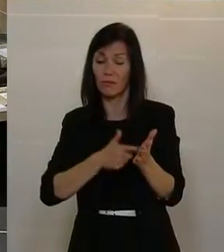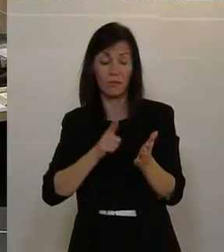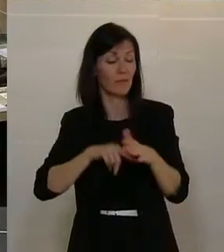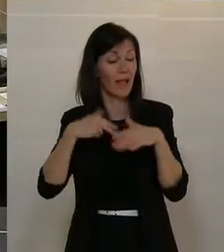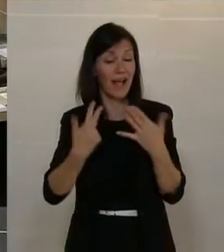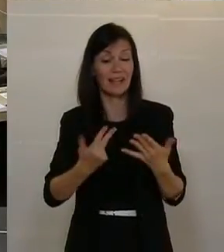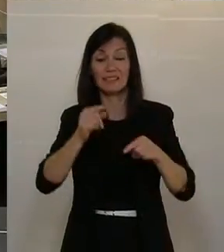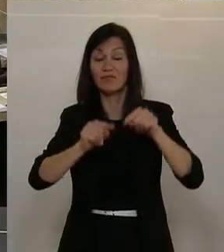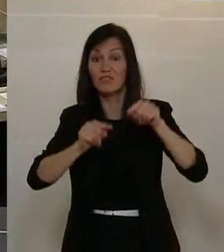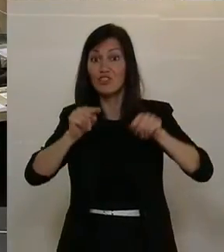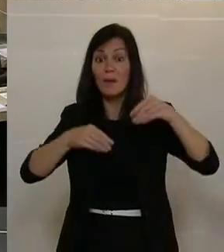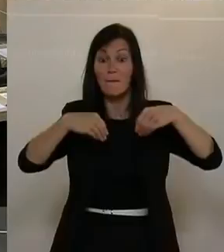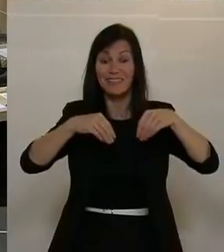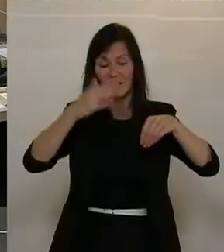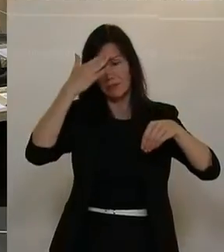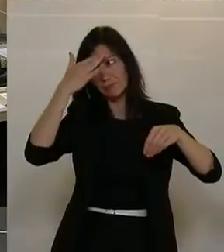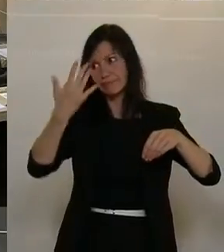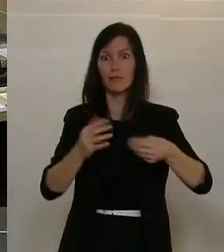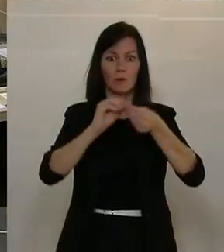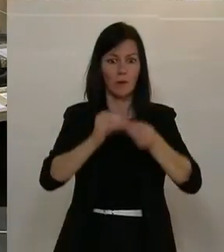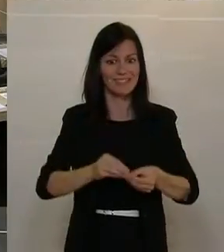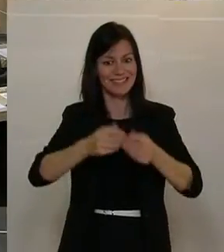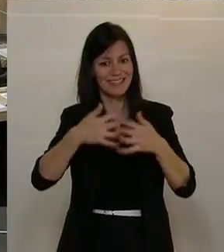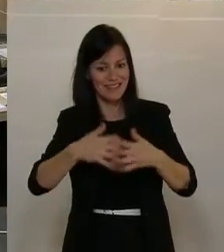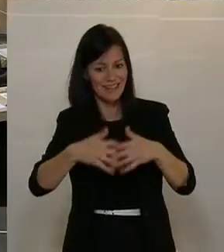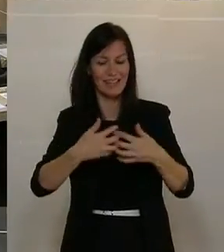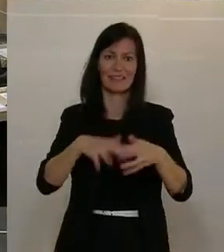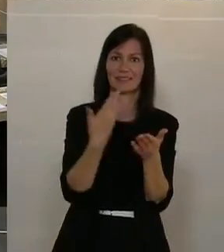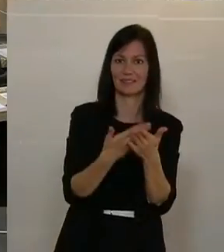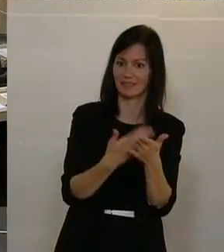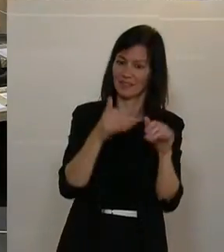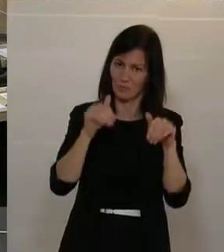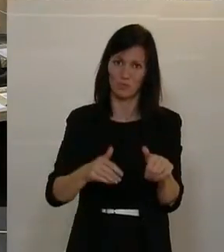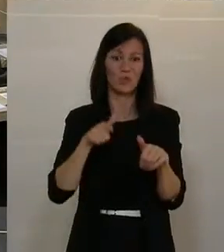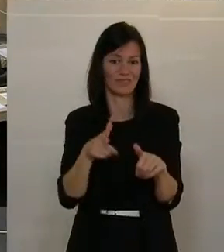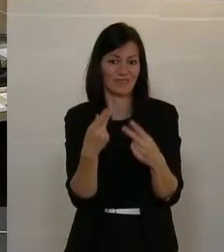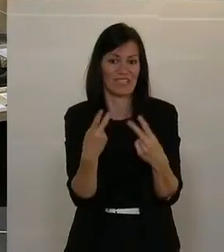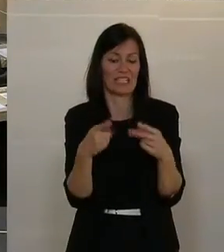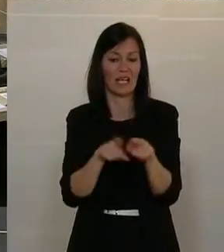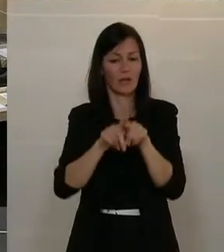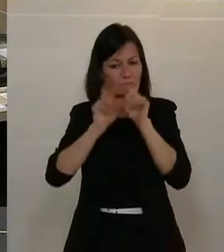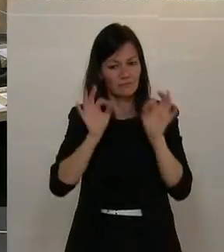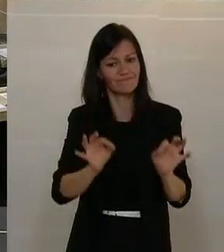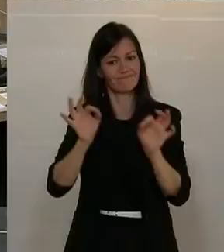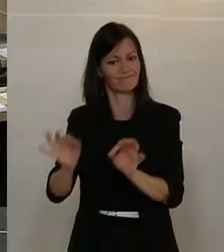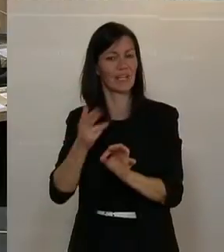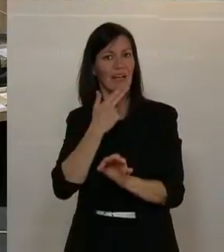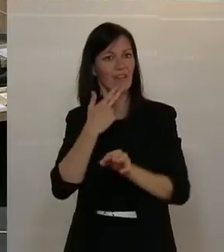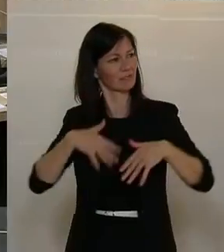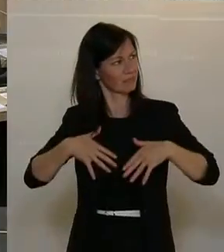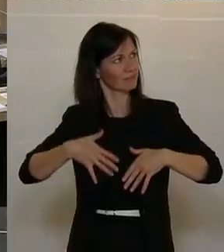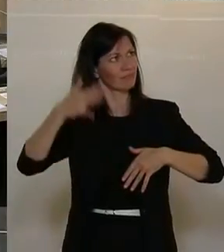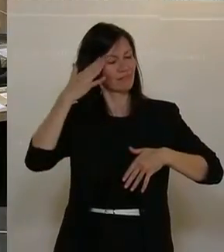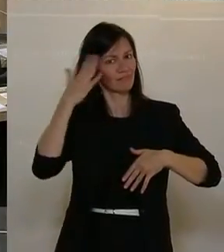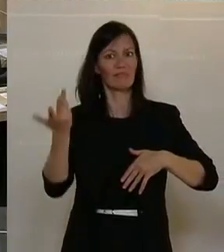unterschiedliche Materialien. Es sind sehr komplexe Geräte und umso wichtiger ist es, dass sie auch entsprechend von geeigneten